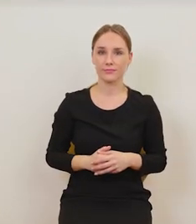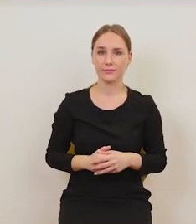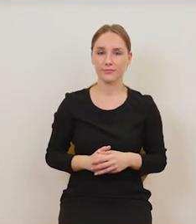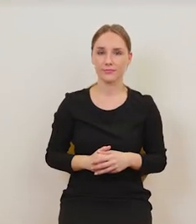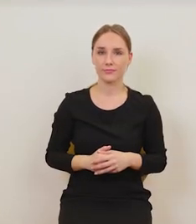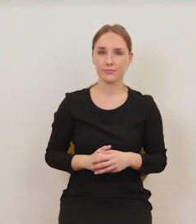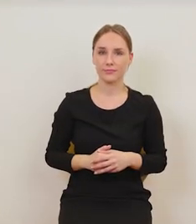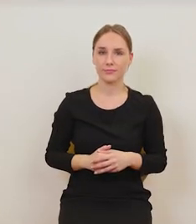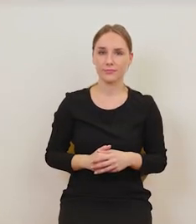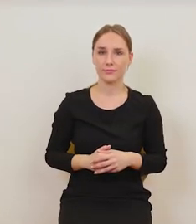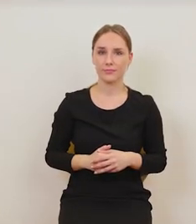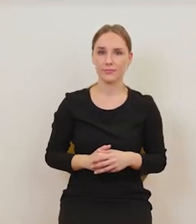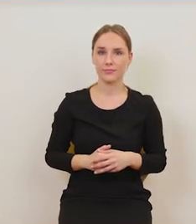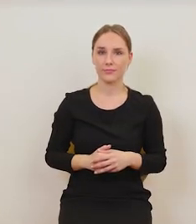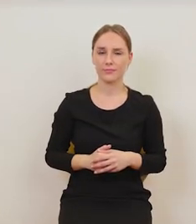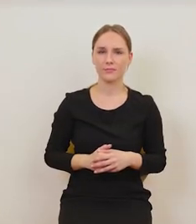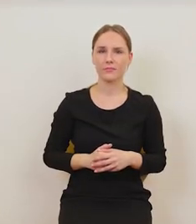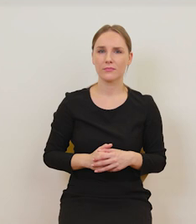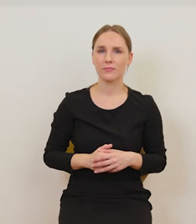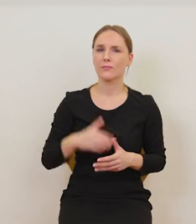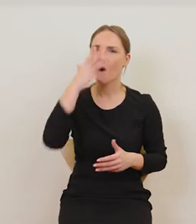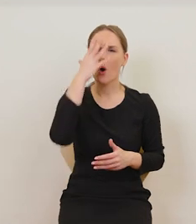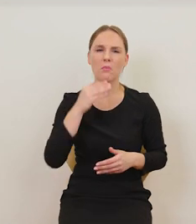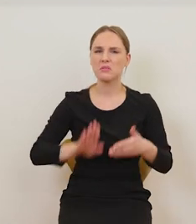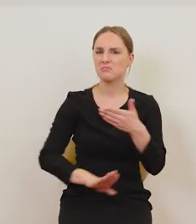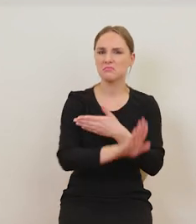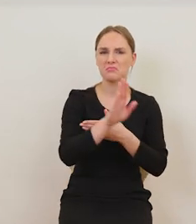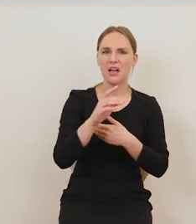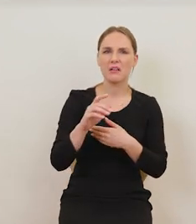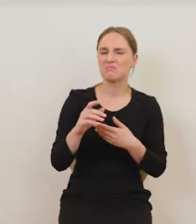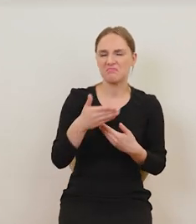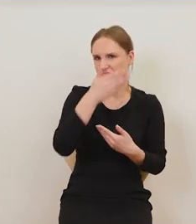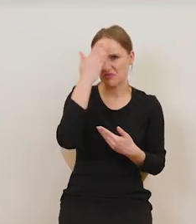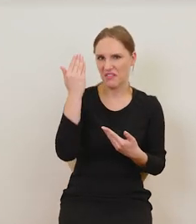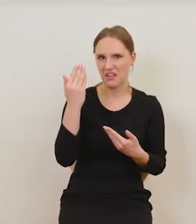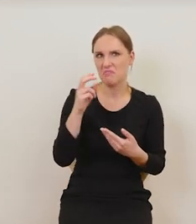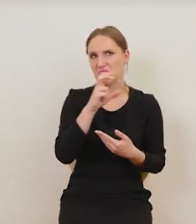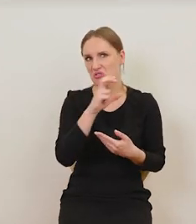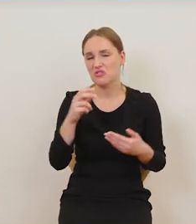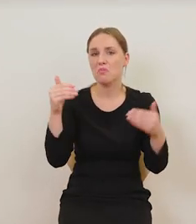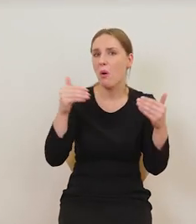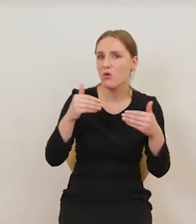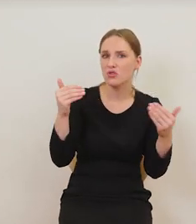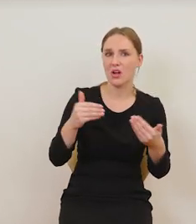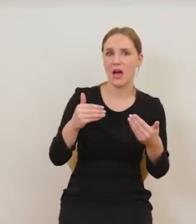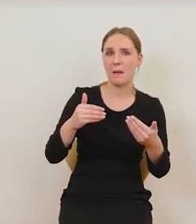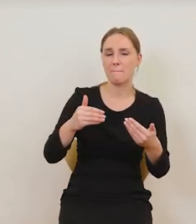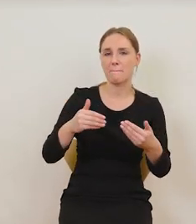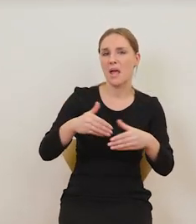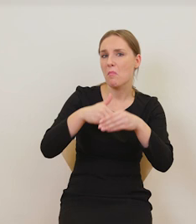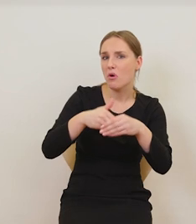dokładnie, co przedstawia ta scena. Czy to jest jakieś pożegnanie, czy to jest przywitanie.